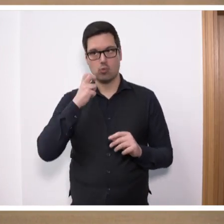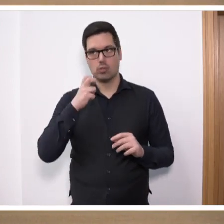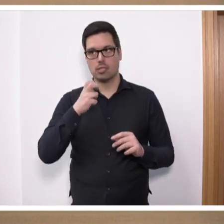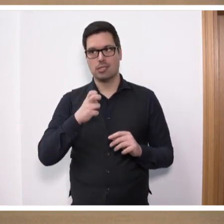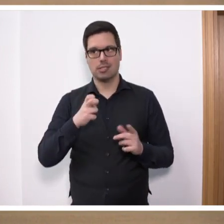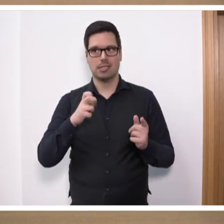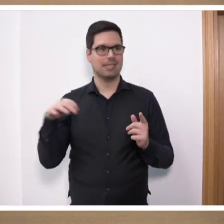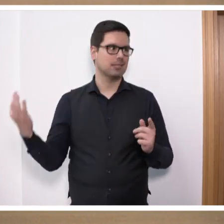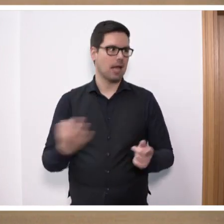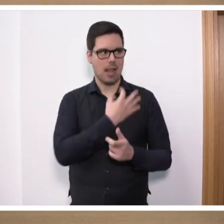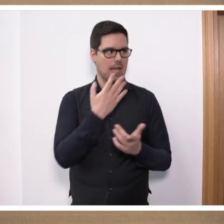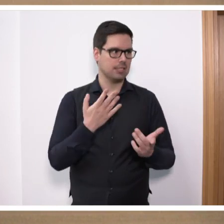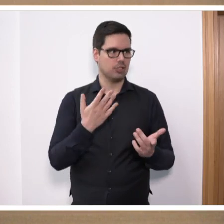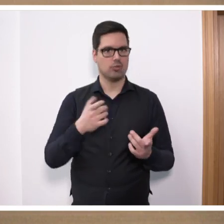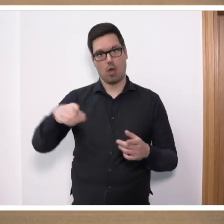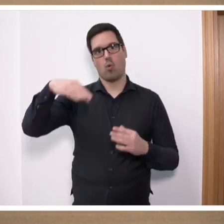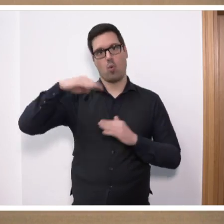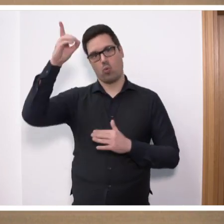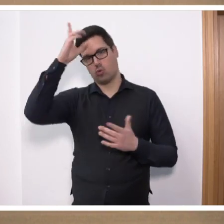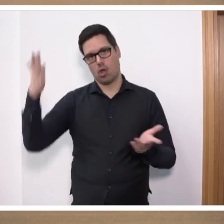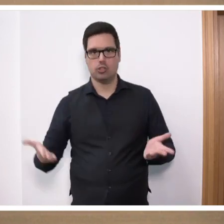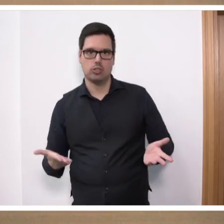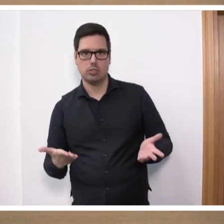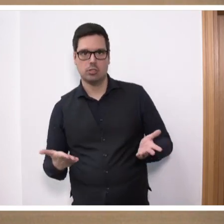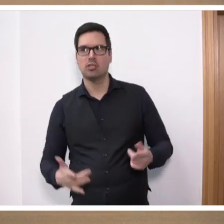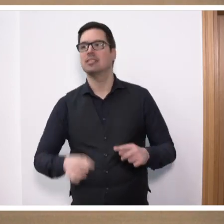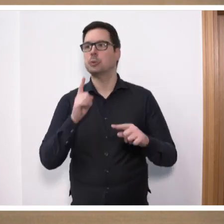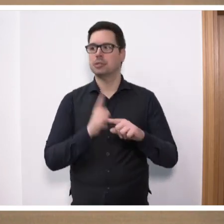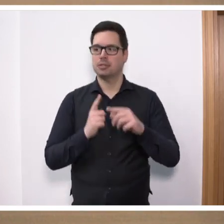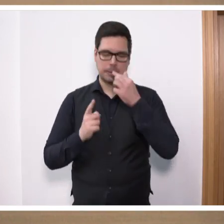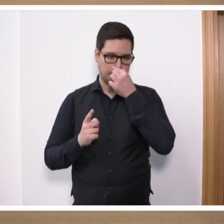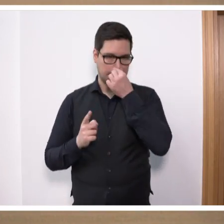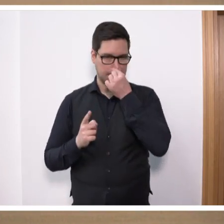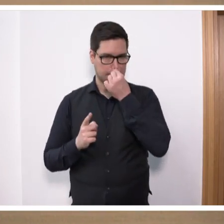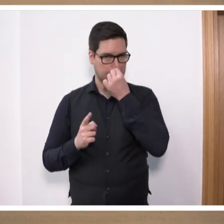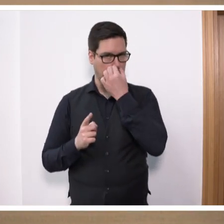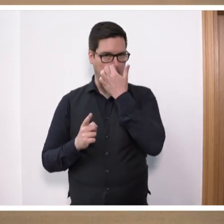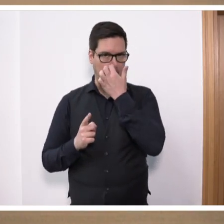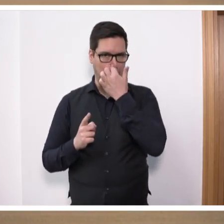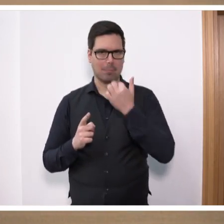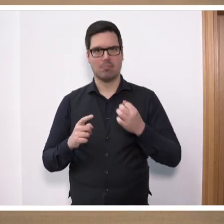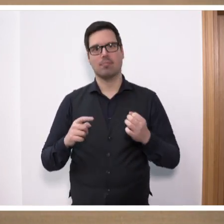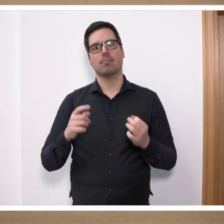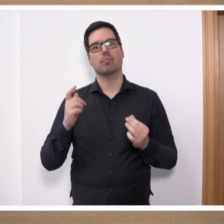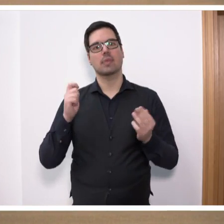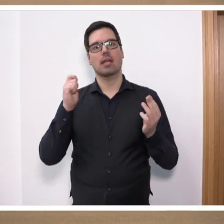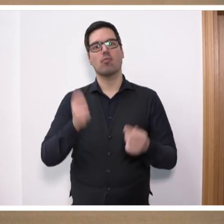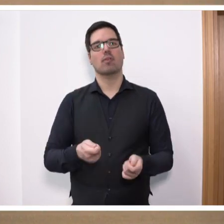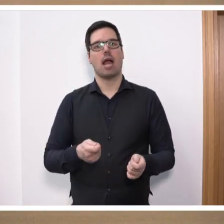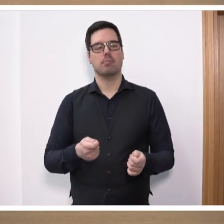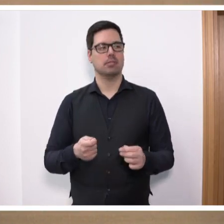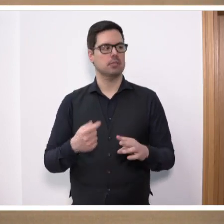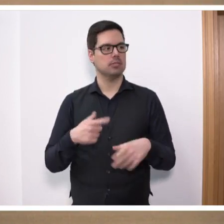plattgesprochen haben und auch genau Hochdeutsch gesprochen haben. Und es ist also eine Aufgabe, glaube ich, nicht des Ministeriums,